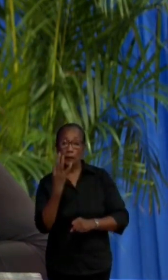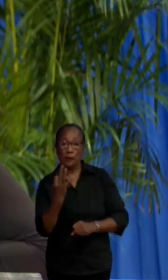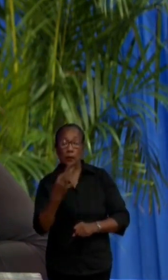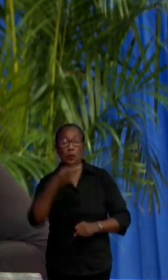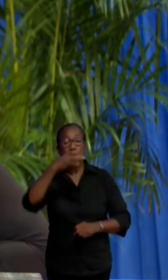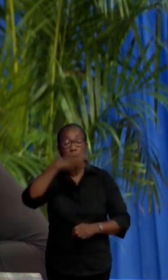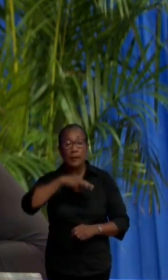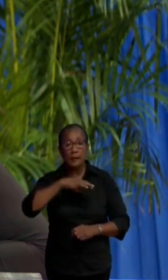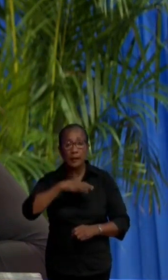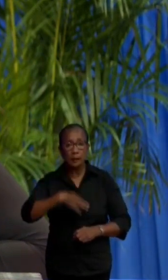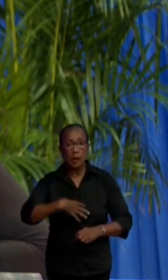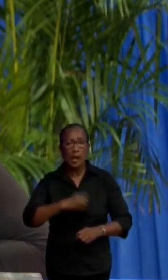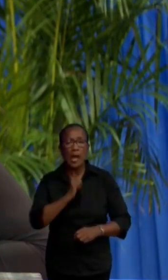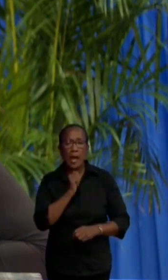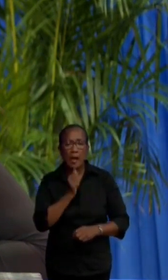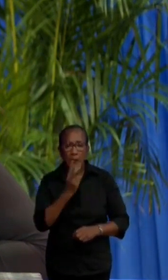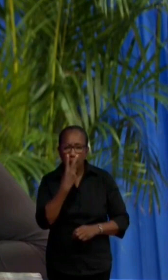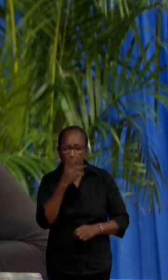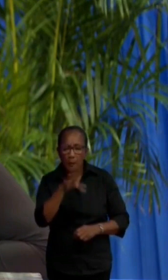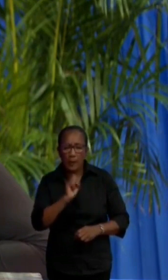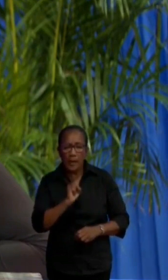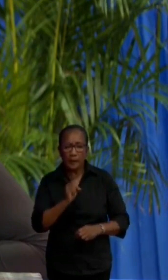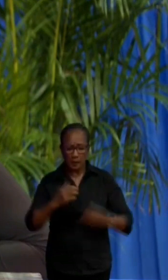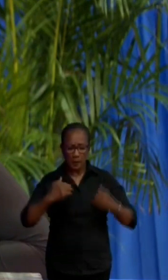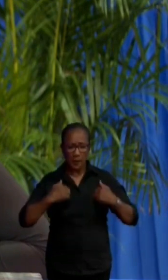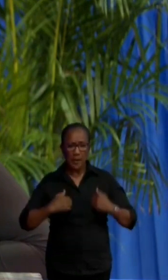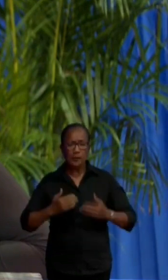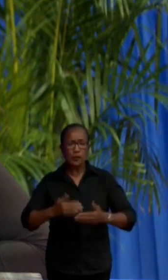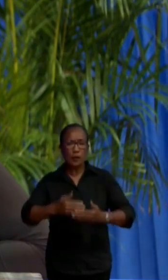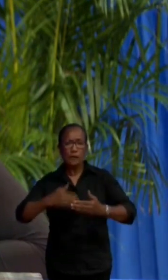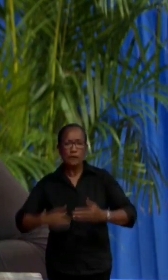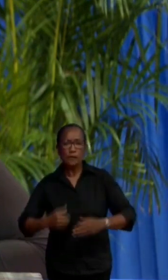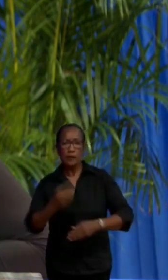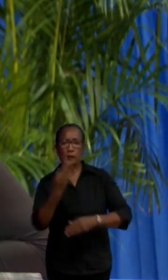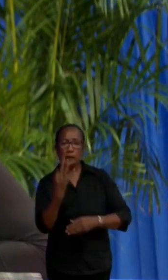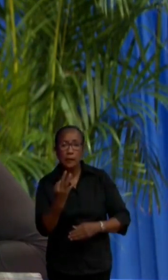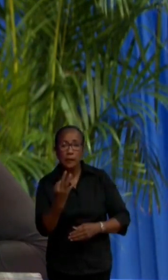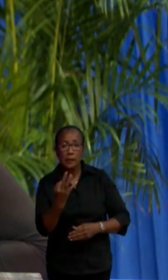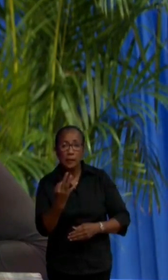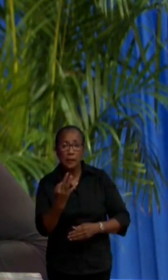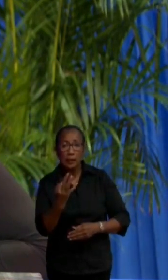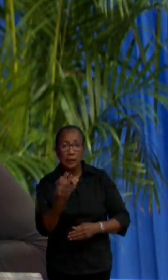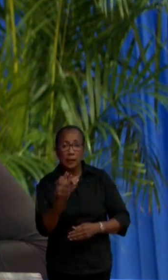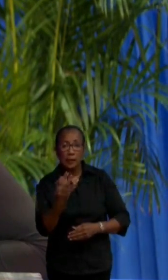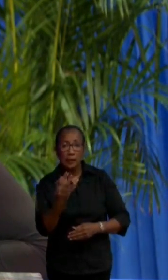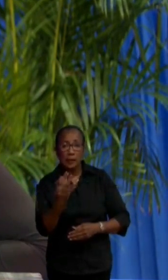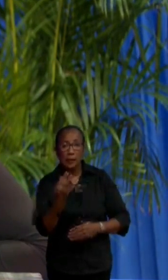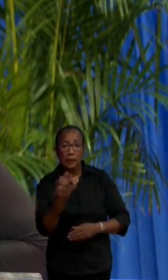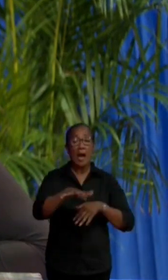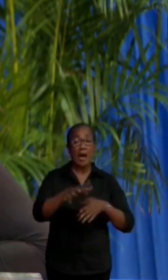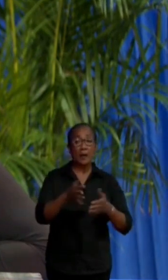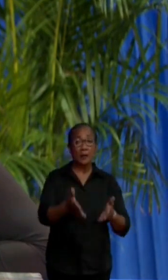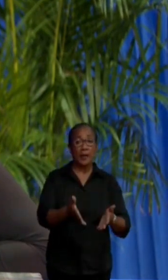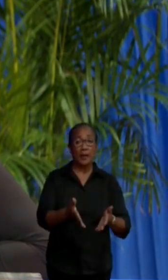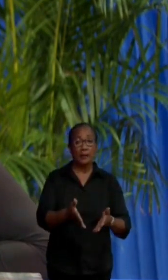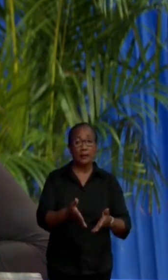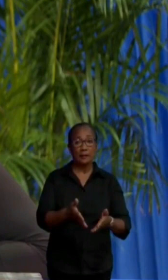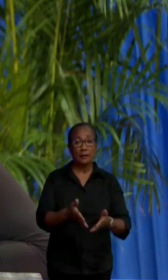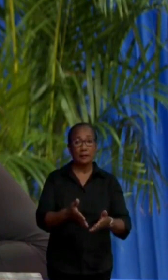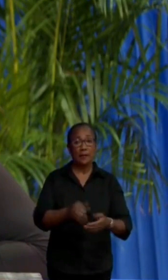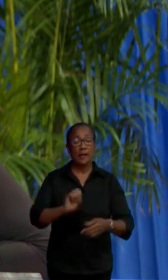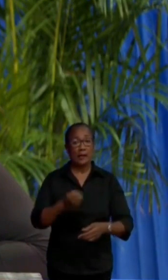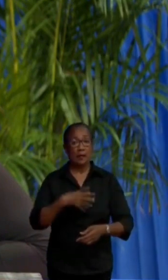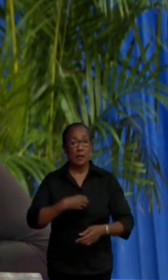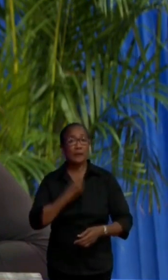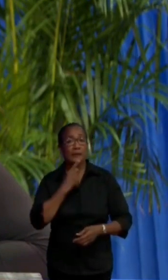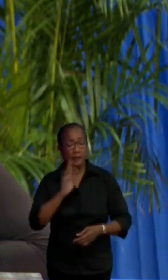hebben gemerkt is dat mensen eigenlijk voor 3 uur middags daar aanmelden. Dus vanaf morgen hadden we de spreekt dat u zich gaan